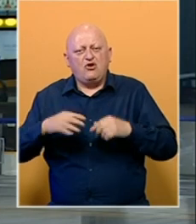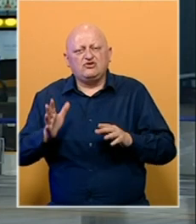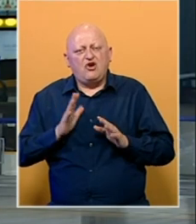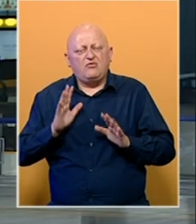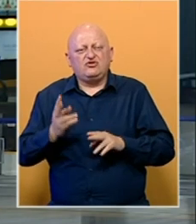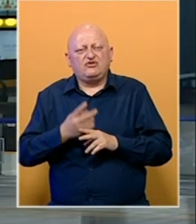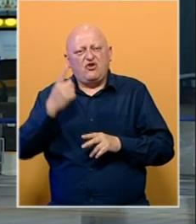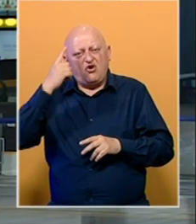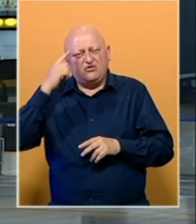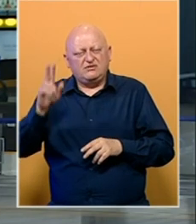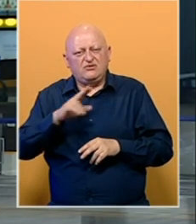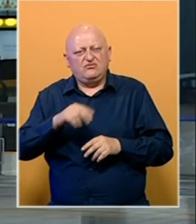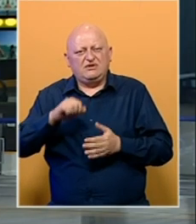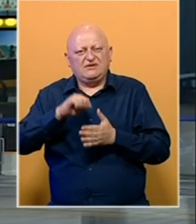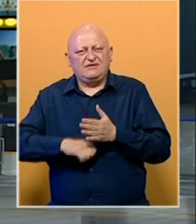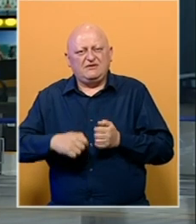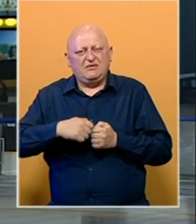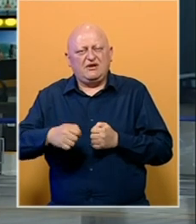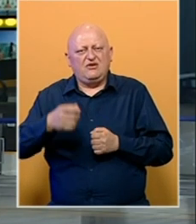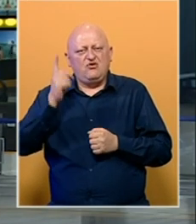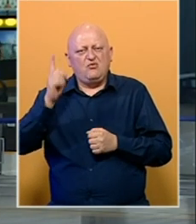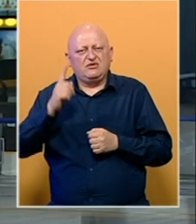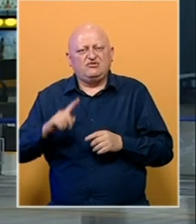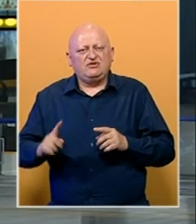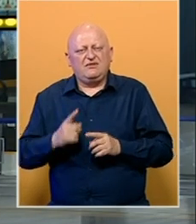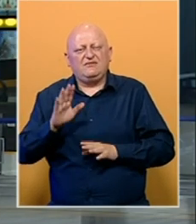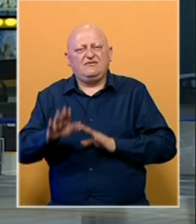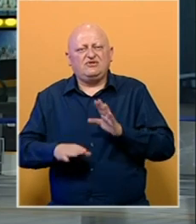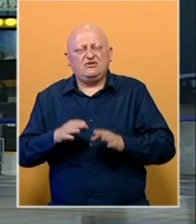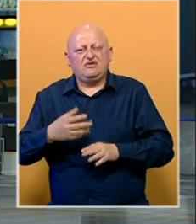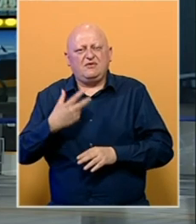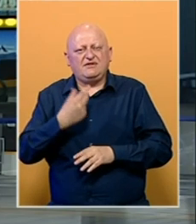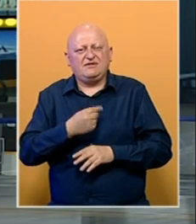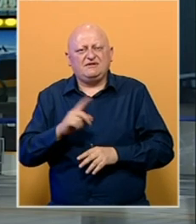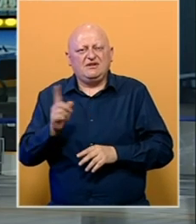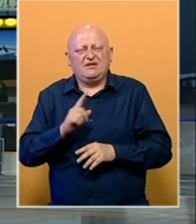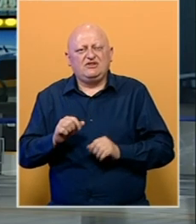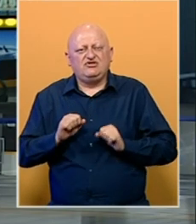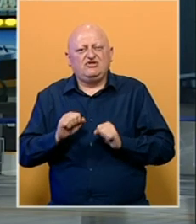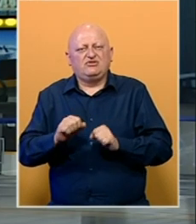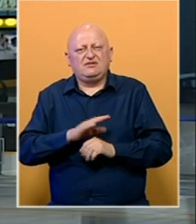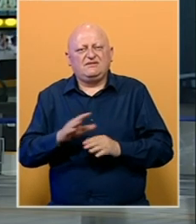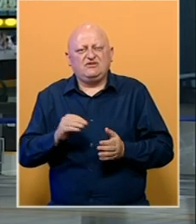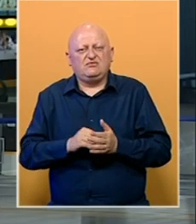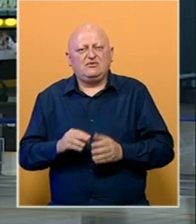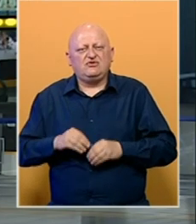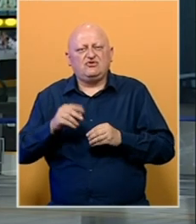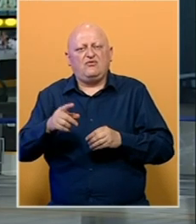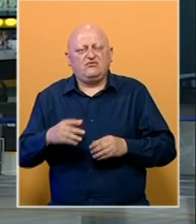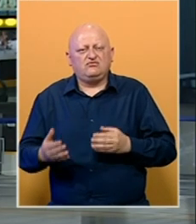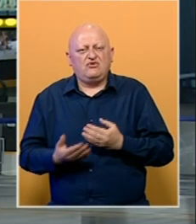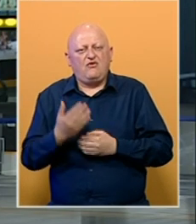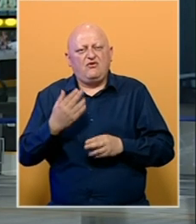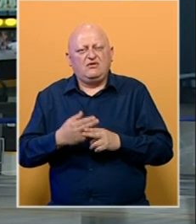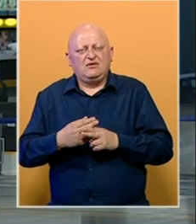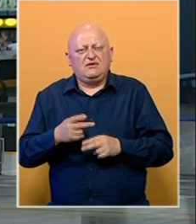države koje razmišljaju o ukidanju restriktivnih mjera, upozoravajući da visoke stope vakcinacije neće zaustaviti se veći prenos novog